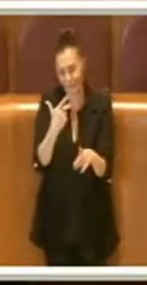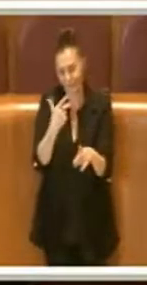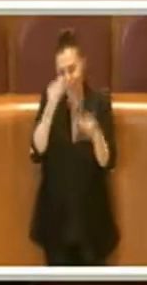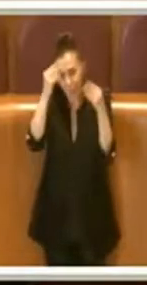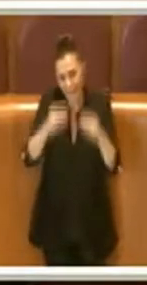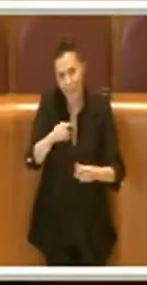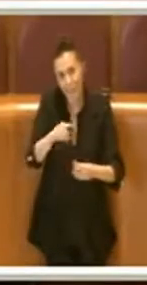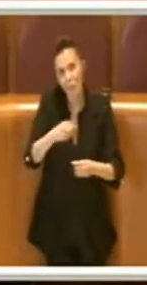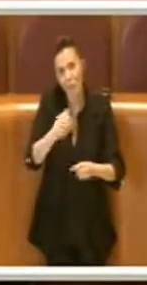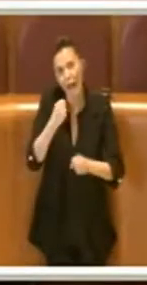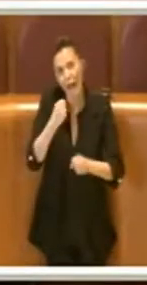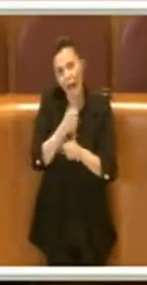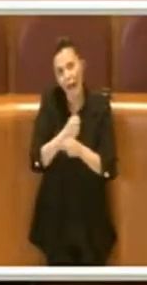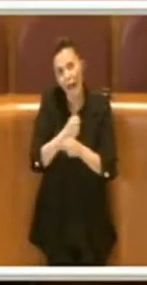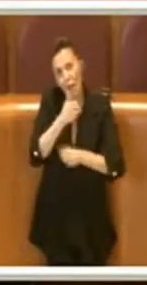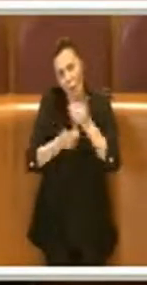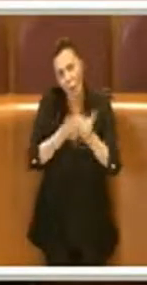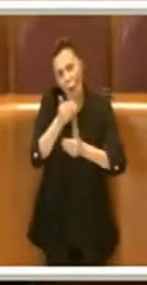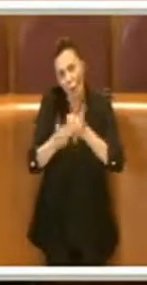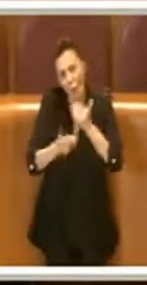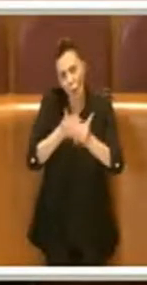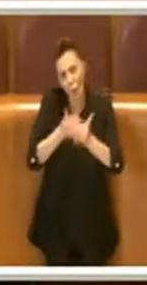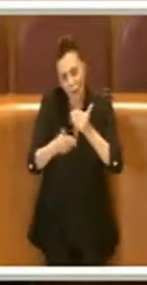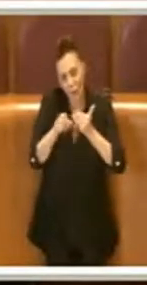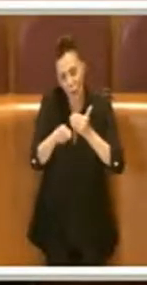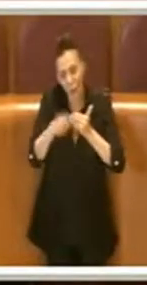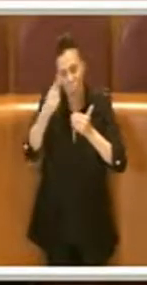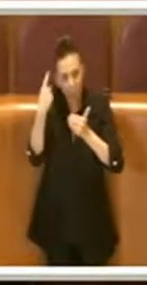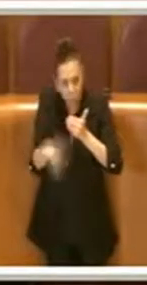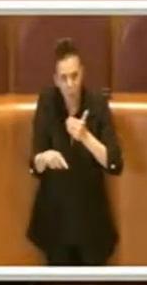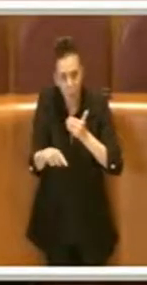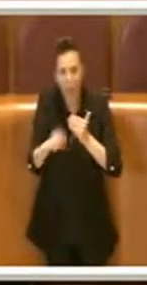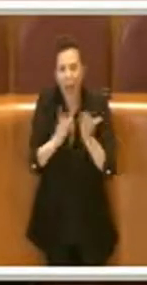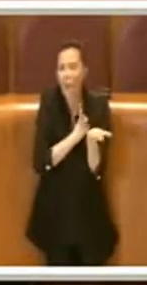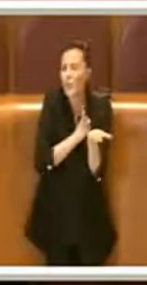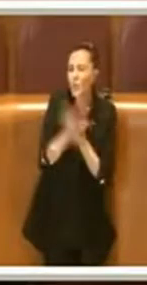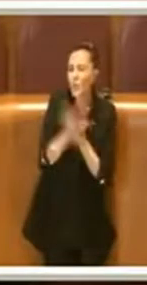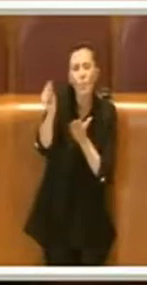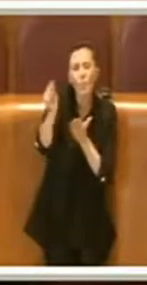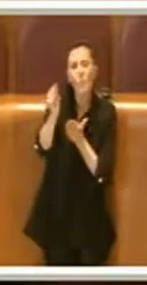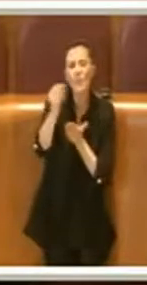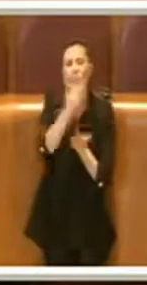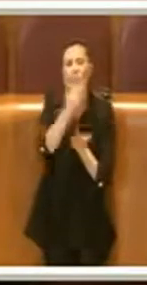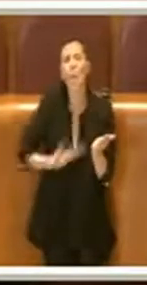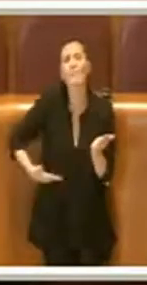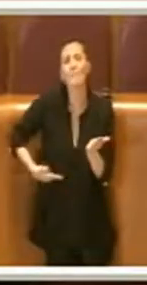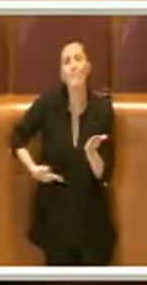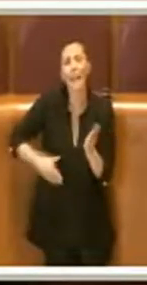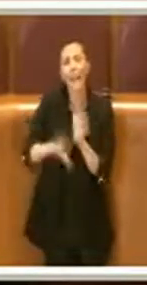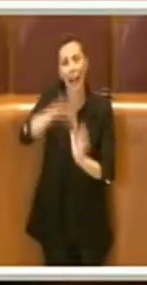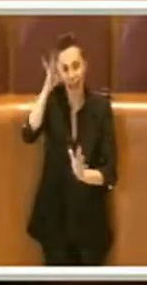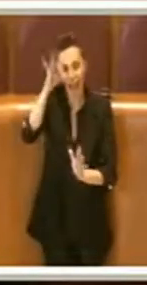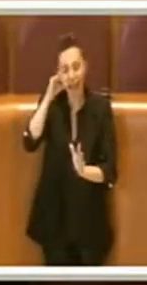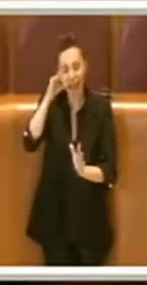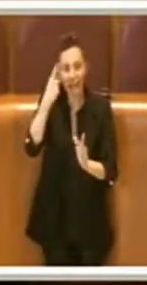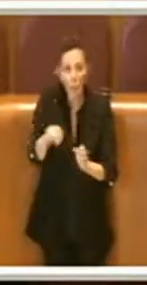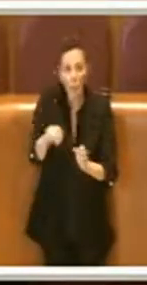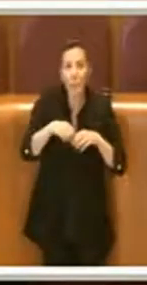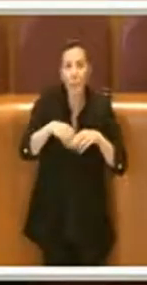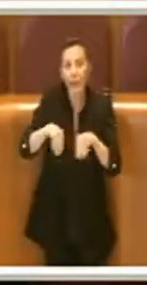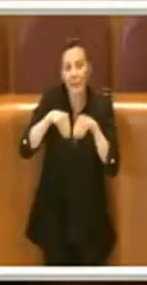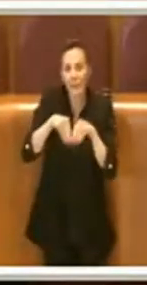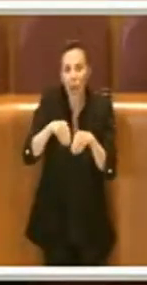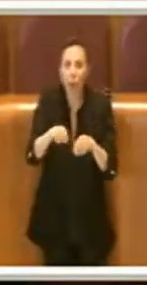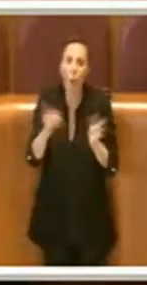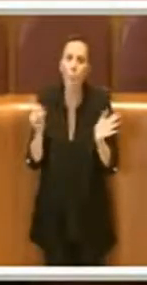piattaforma, poiché ciò permetterebbe a tutti i consiglieri eletti di poter partecipare. E credo che sia un diritto dei consiglieri